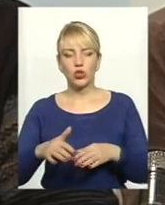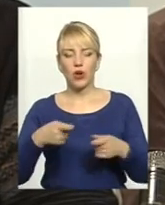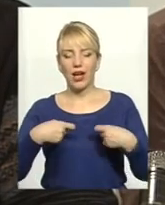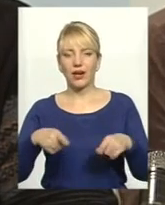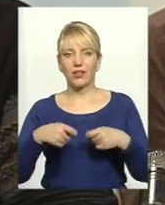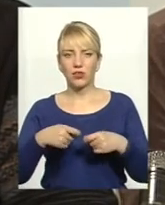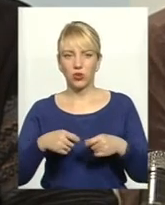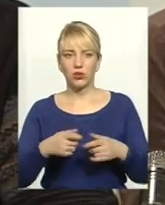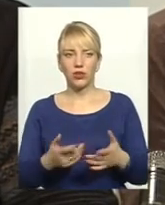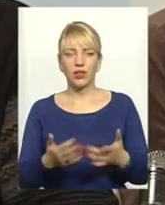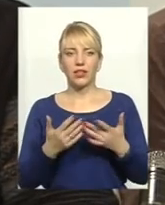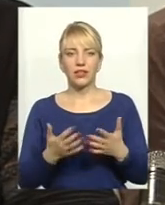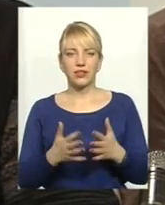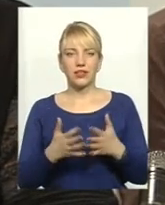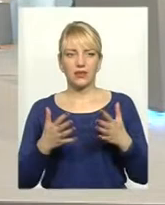агроринку, міжнародному,